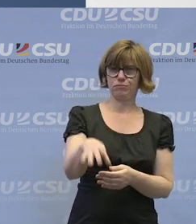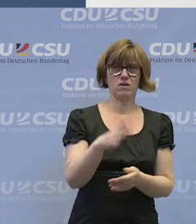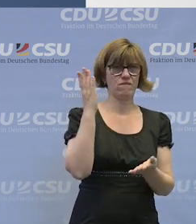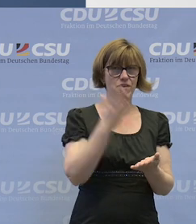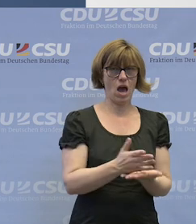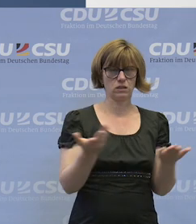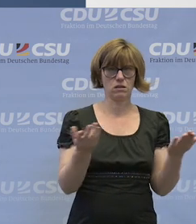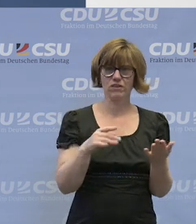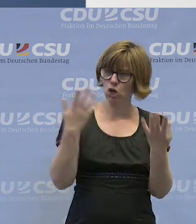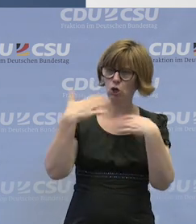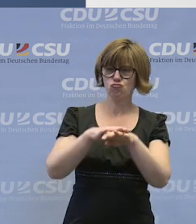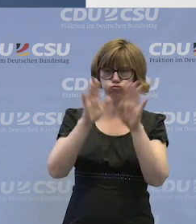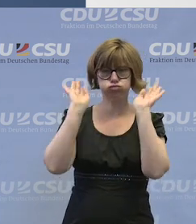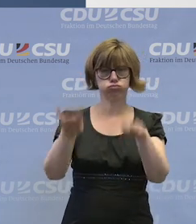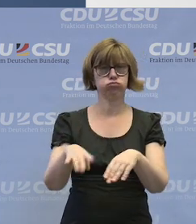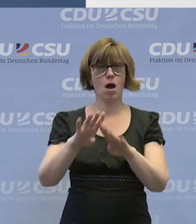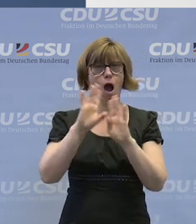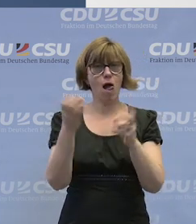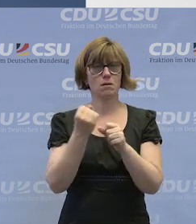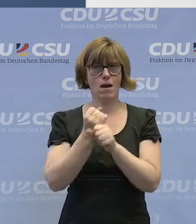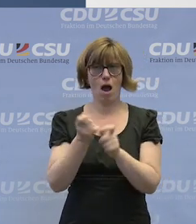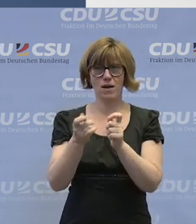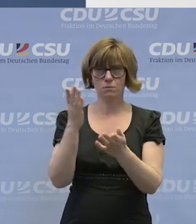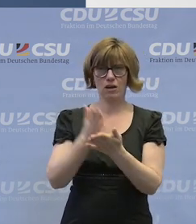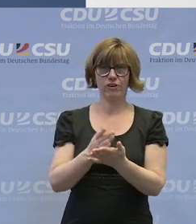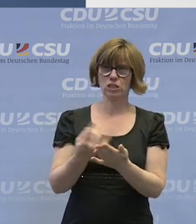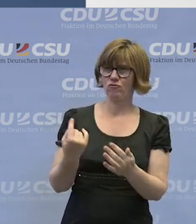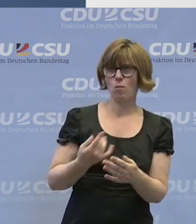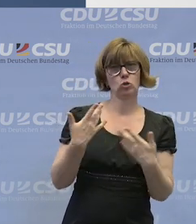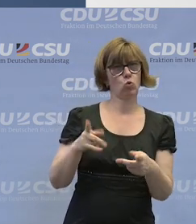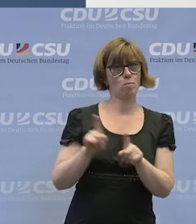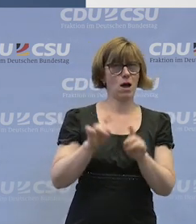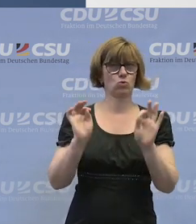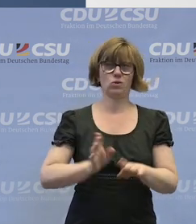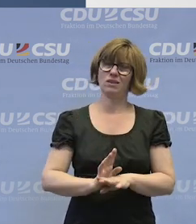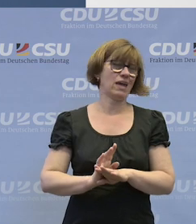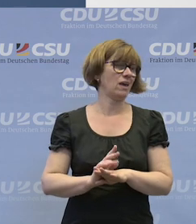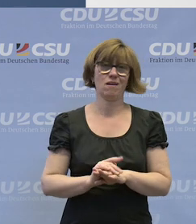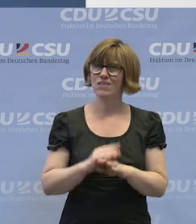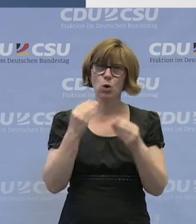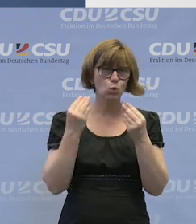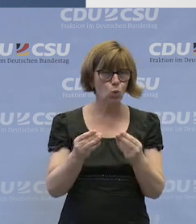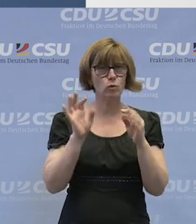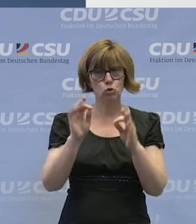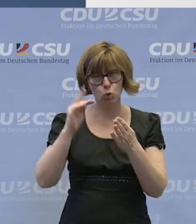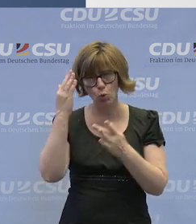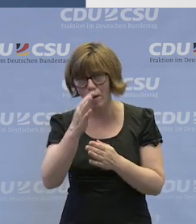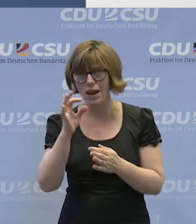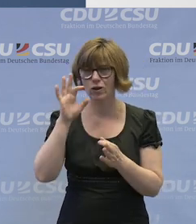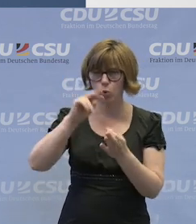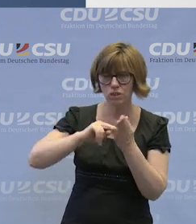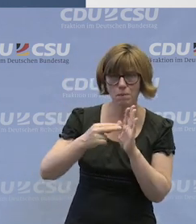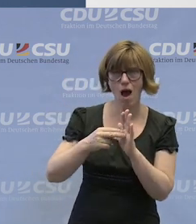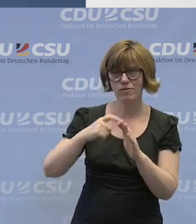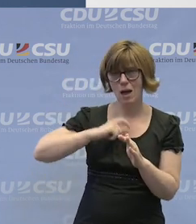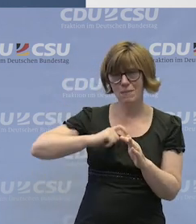schnell integriert auf den allgemeinen Arbeitsmarkt, weil es gerade Lust und Laune ist, sondern es ist wohl überlegt, gut geplant, die Menschen sind gut